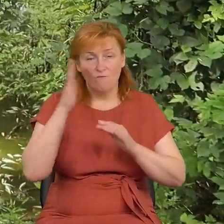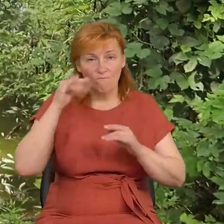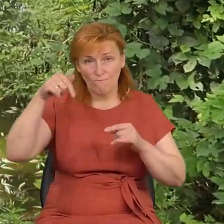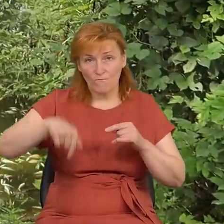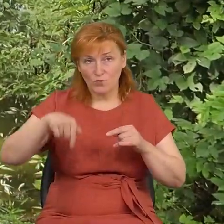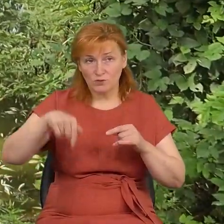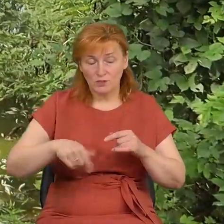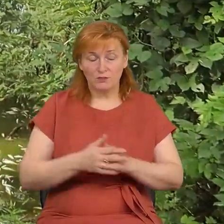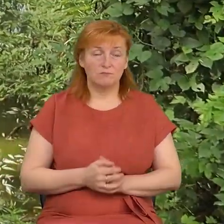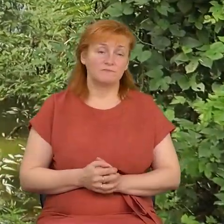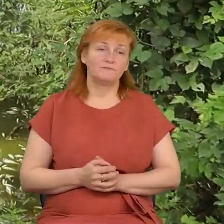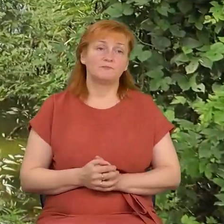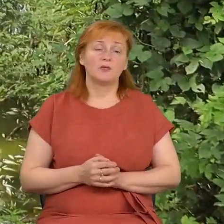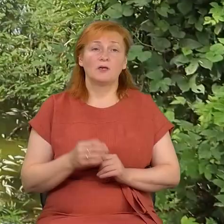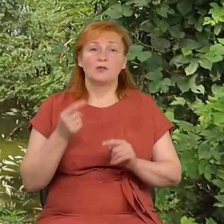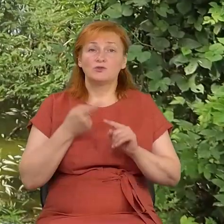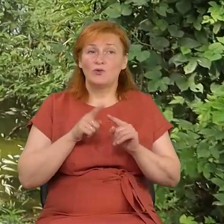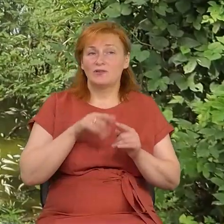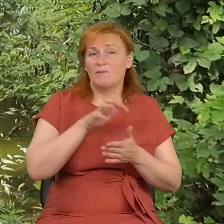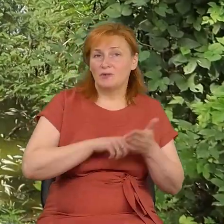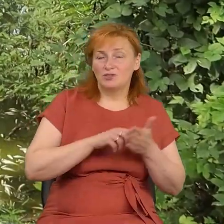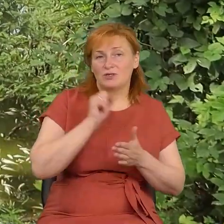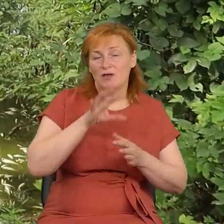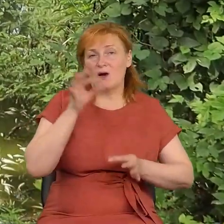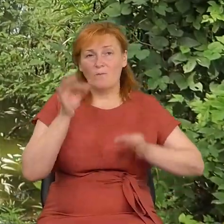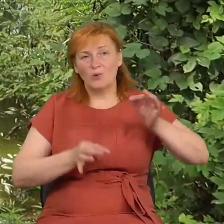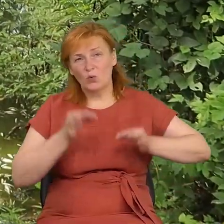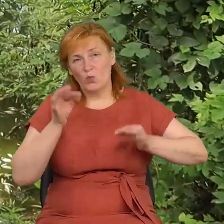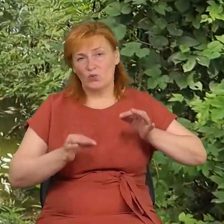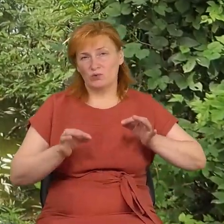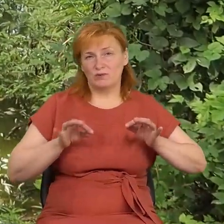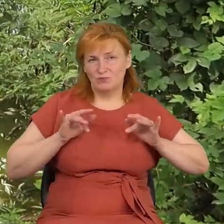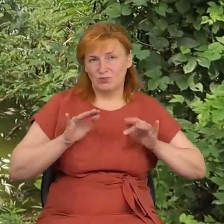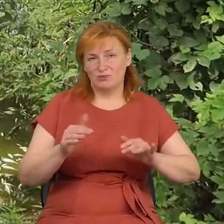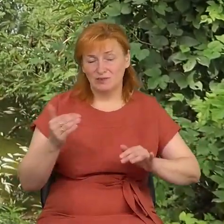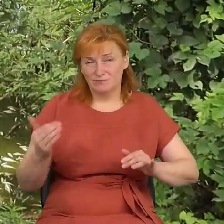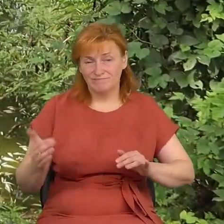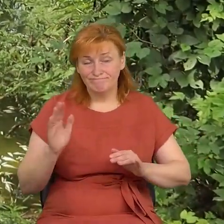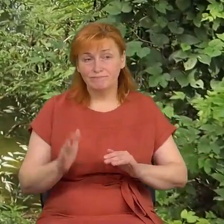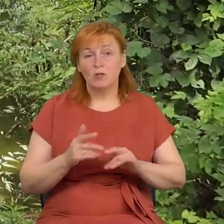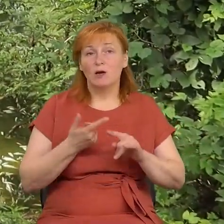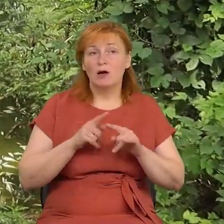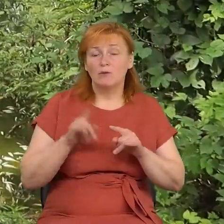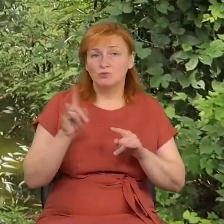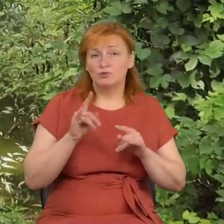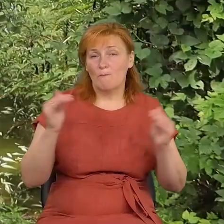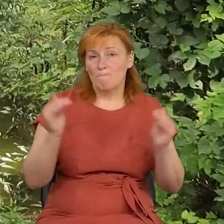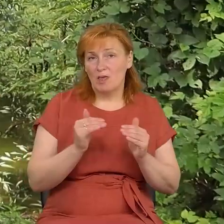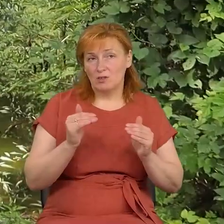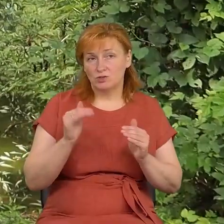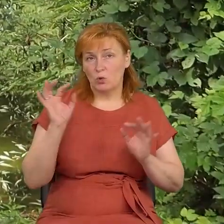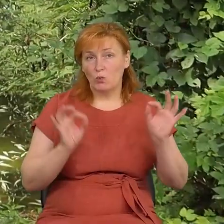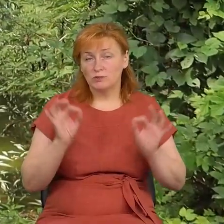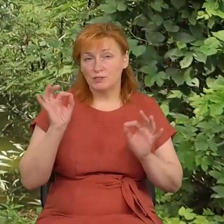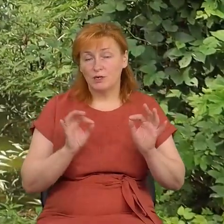межень – це одна з причин. Тобто, це природні процеси і так далі. Що привело до зменшення концентрації кисню у воді, зрозуміло, риба,